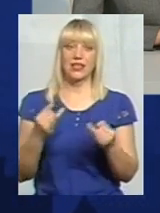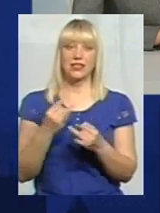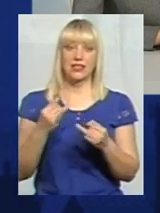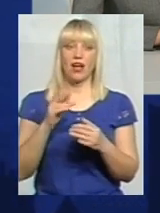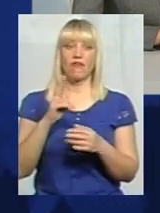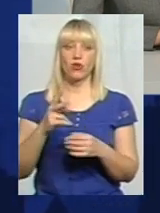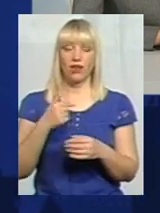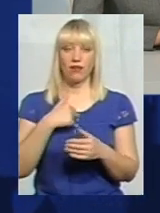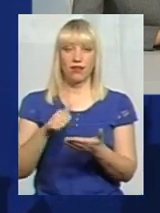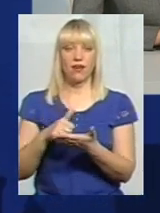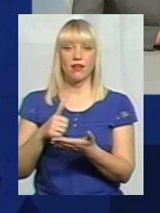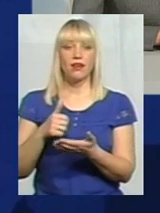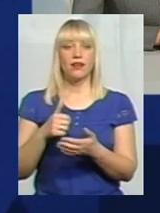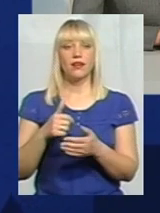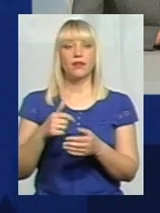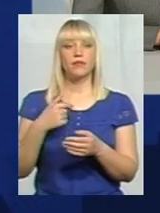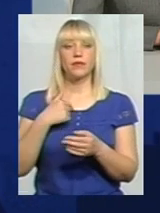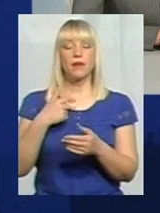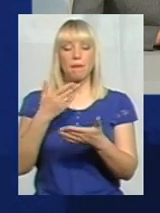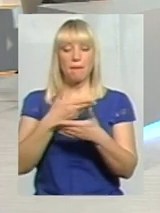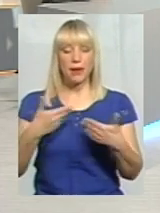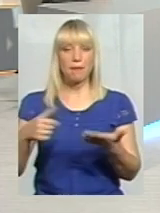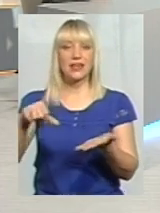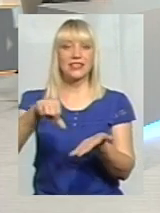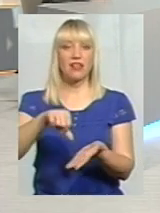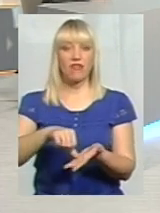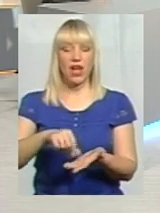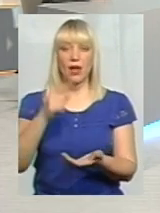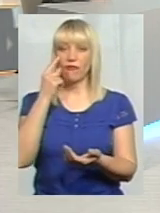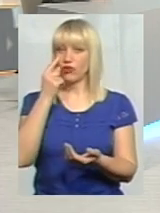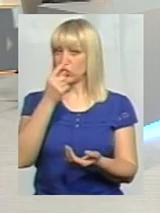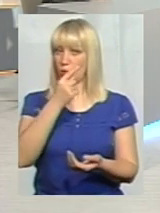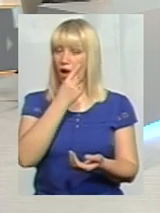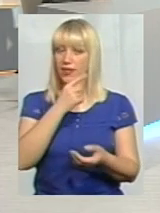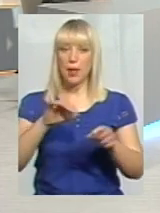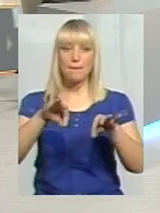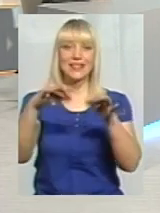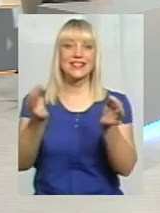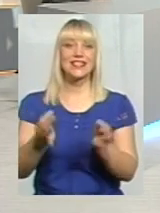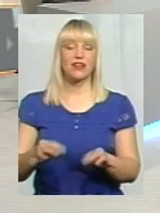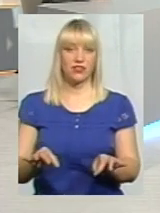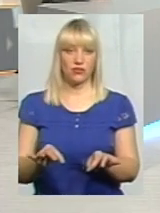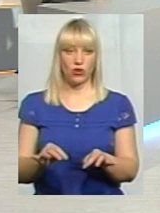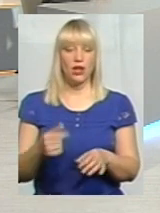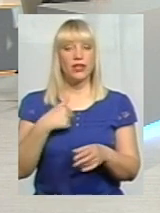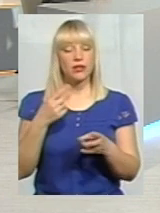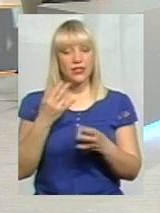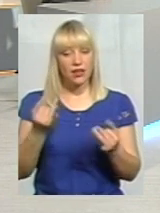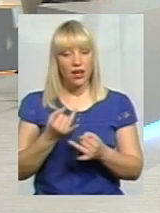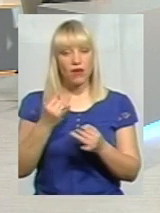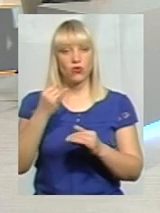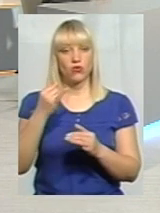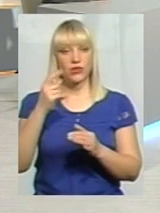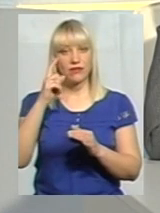галереї, де ми представляємо саме візуальне мистецтво. І ось цікаво зрозуміти, яке становище у